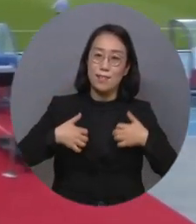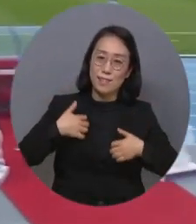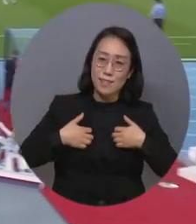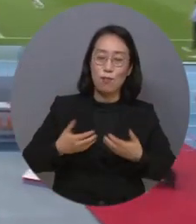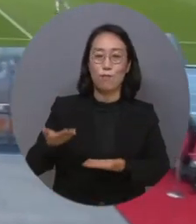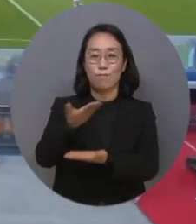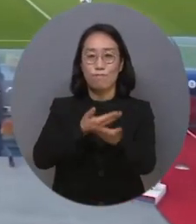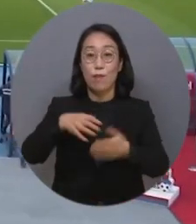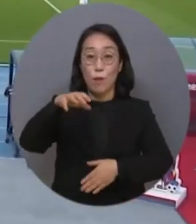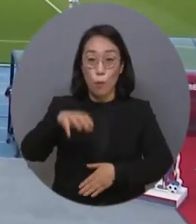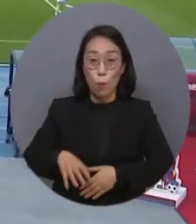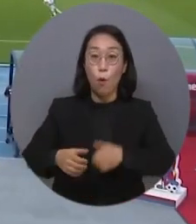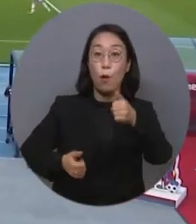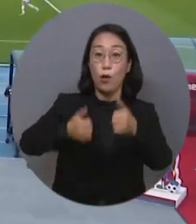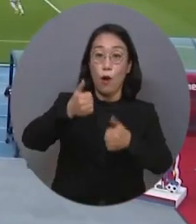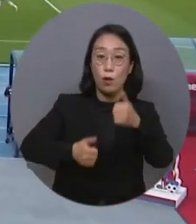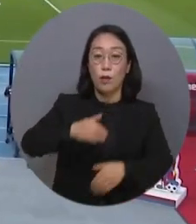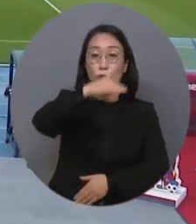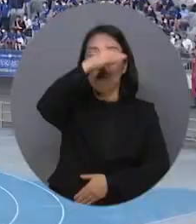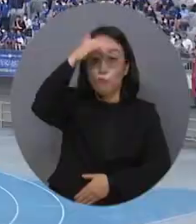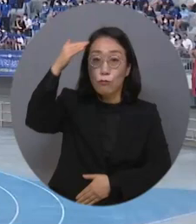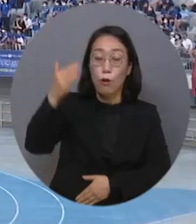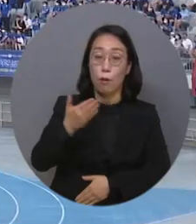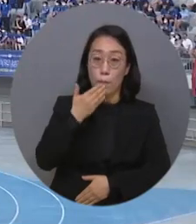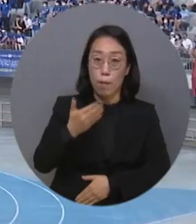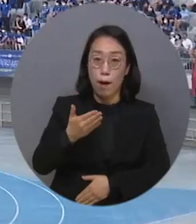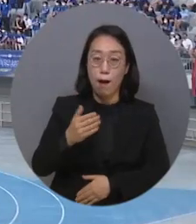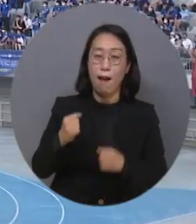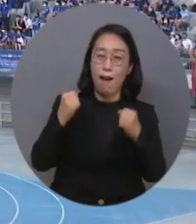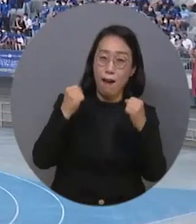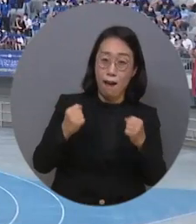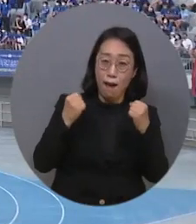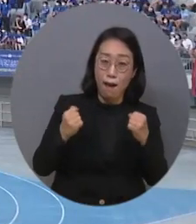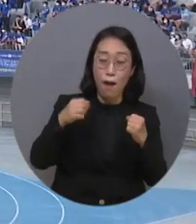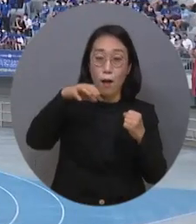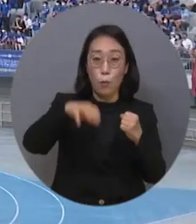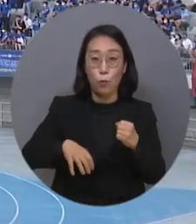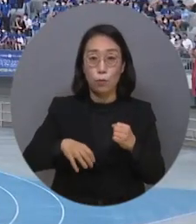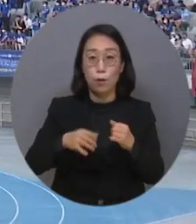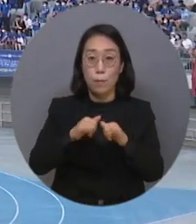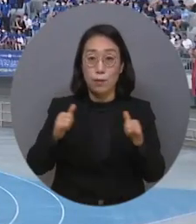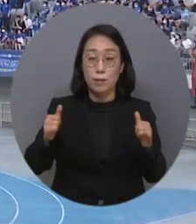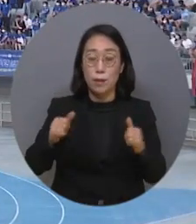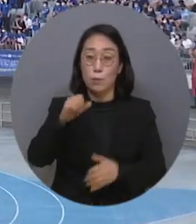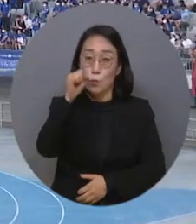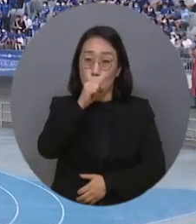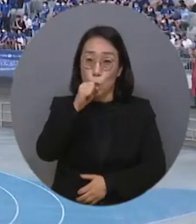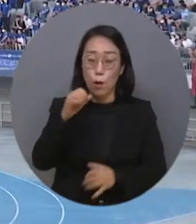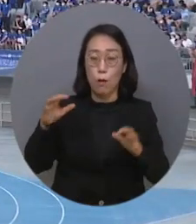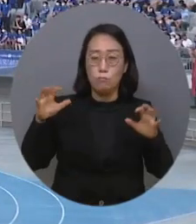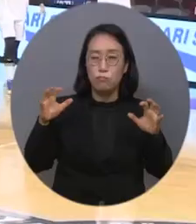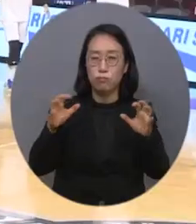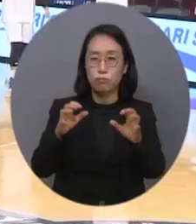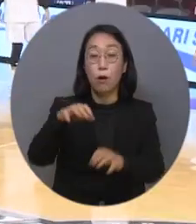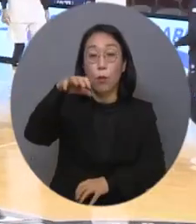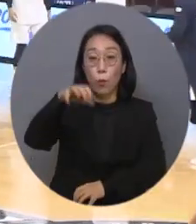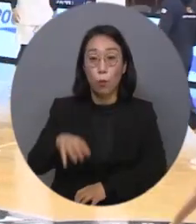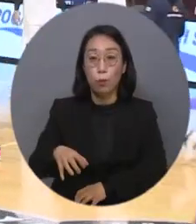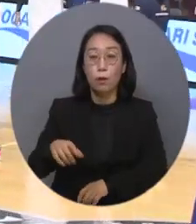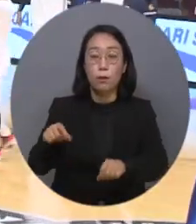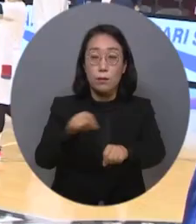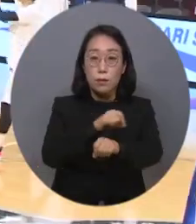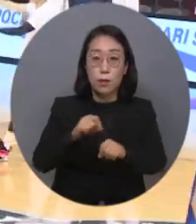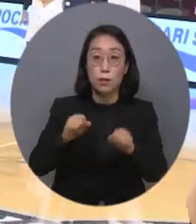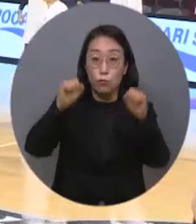경기장. 다양한 경기를 관람하며 함께 응원하는 장소로 많은 이들에게 사랑받고 있습니다. 특히